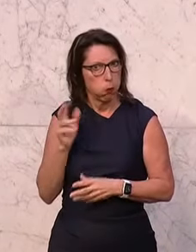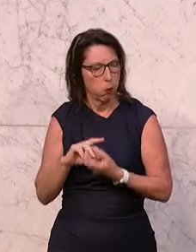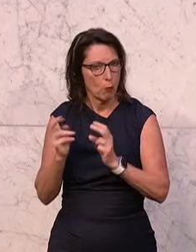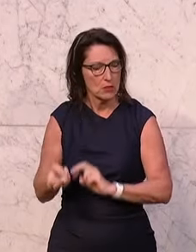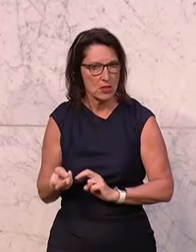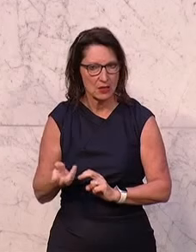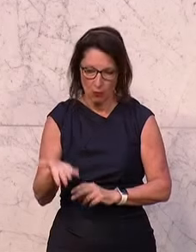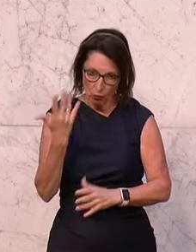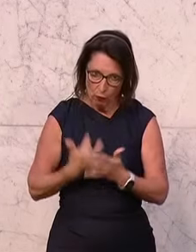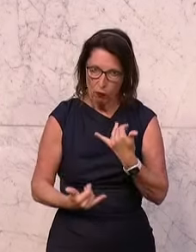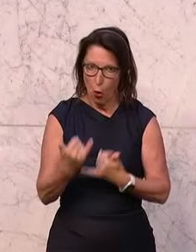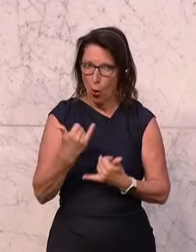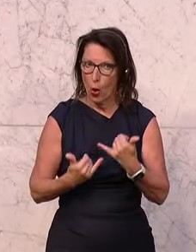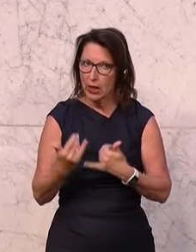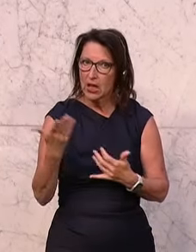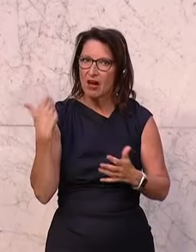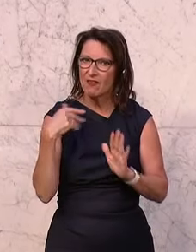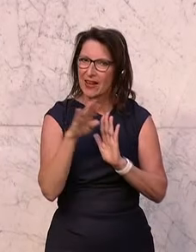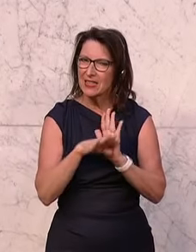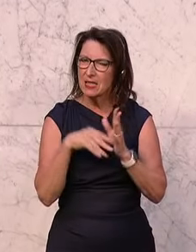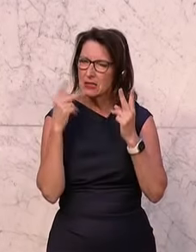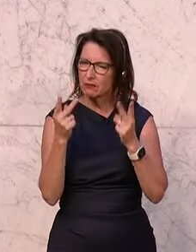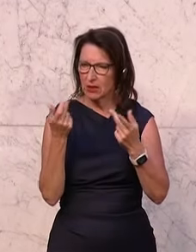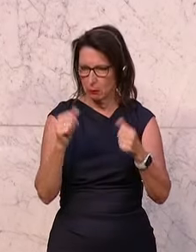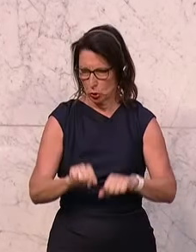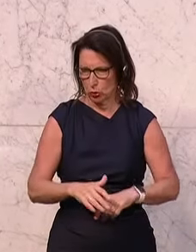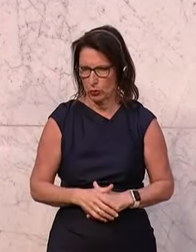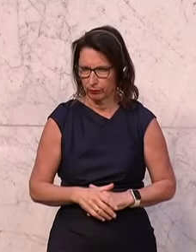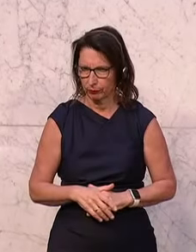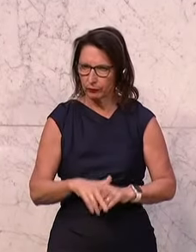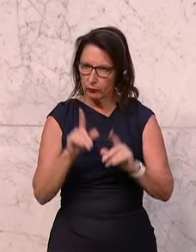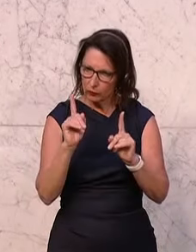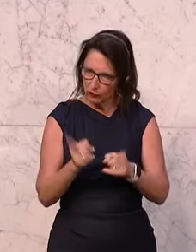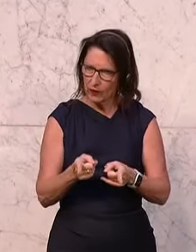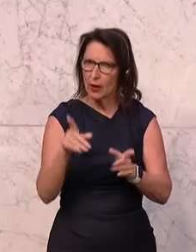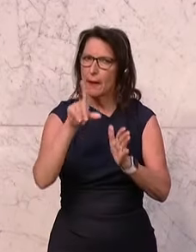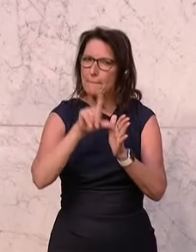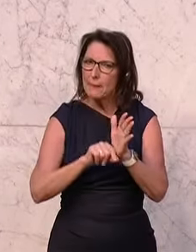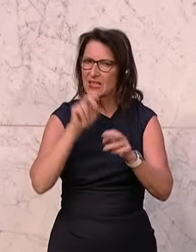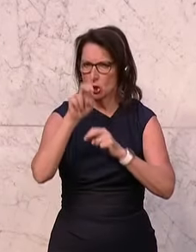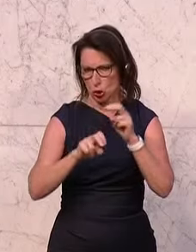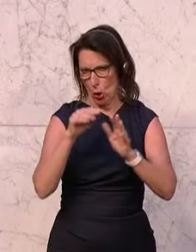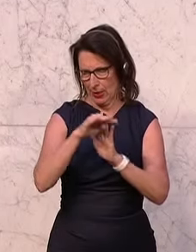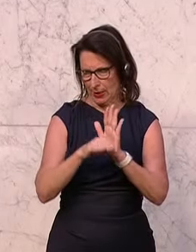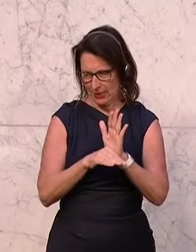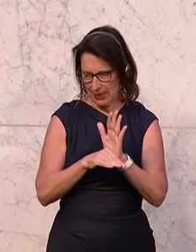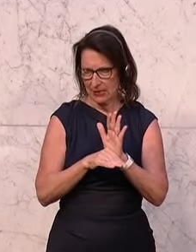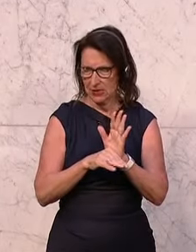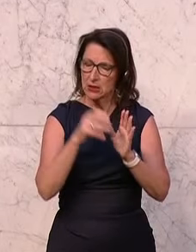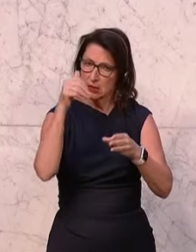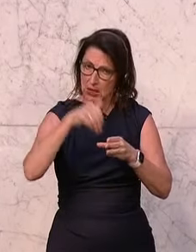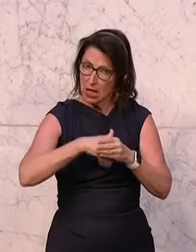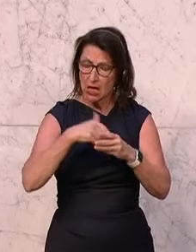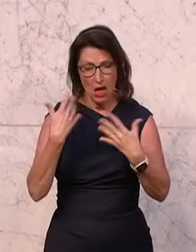letztes Jahr ein sehr wichtiges Gesetz beschlossen, das Mindestbesteuerungsgesetz, eine inhaltlich sehr